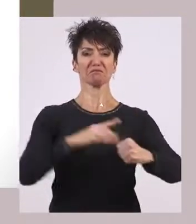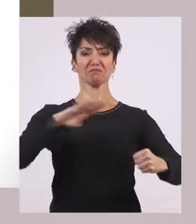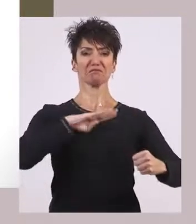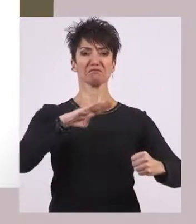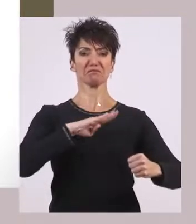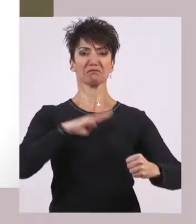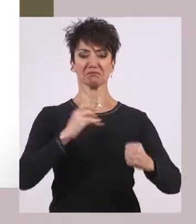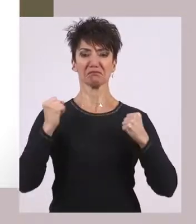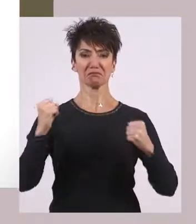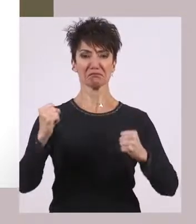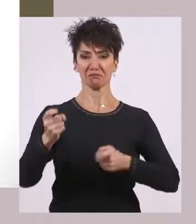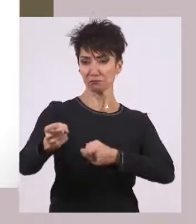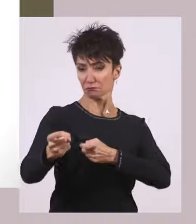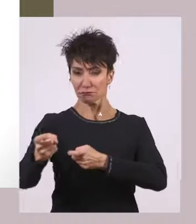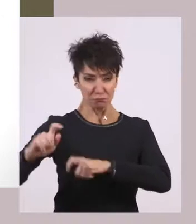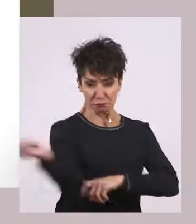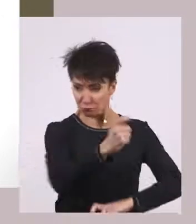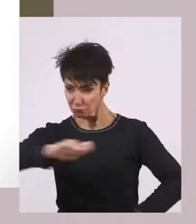δυνατοί οπλίτες.